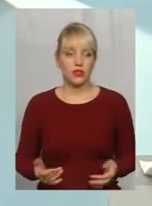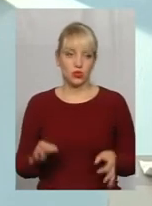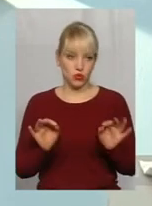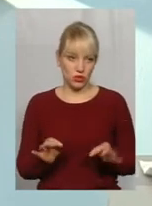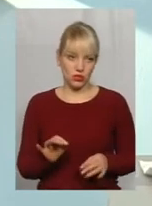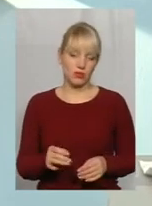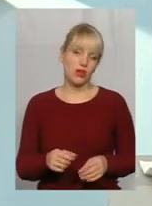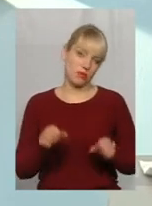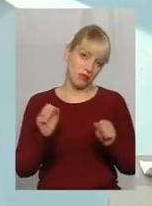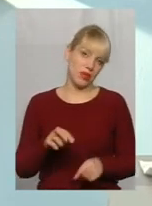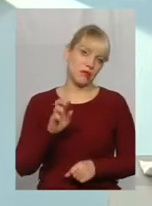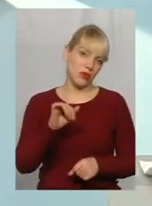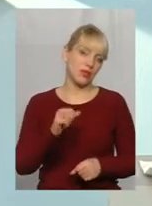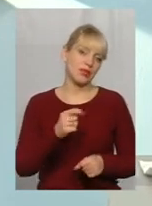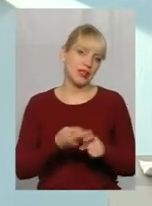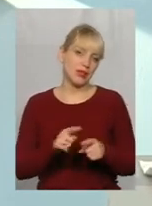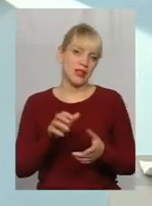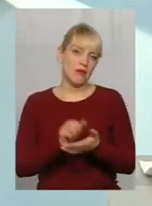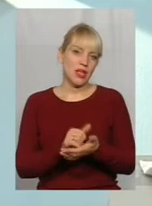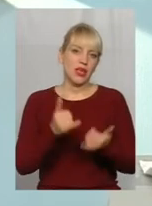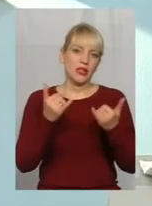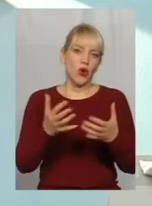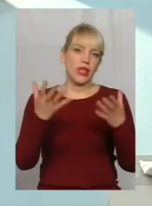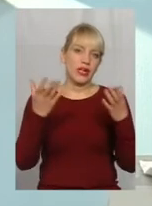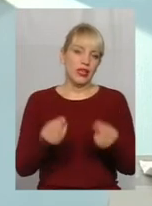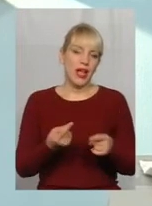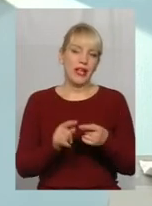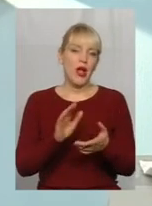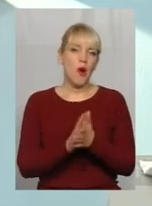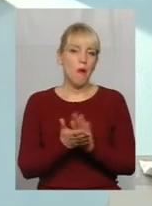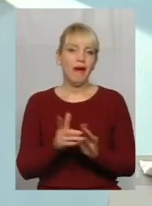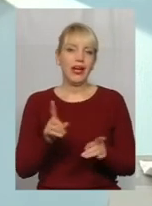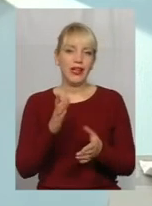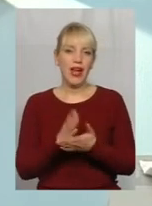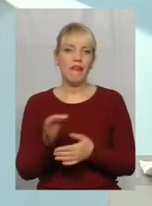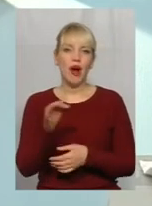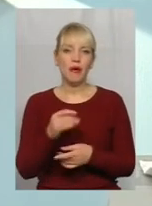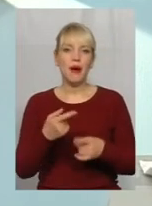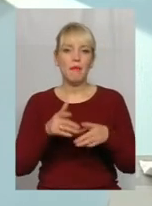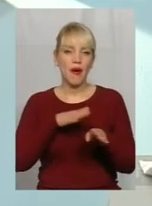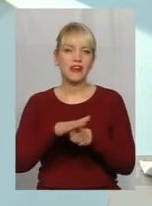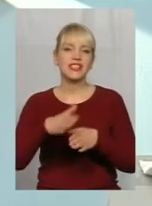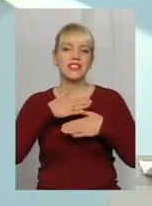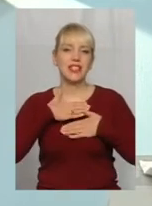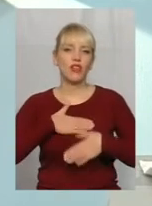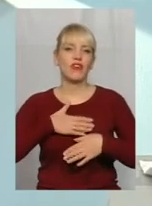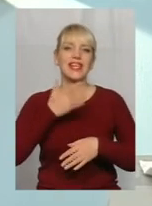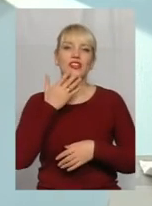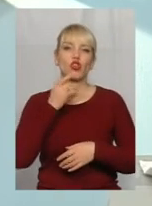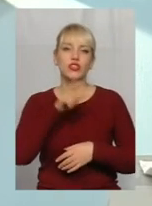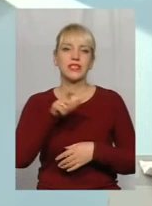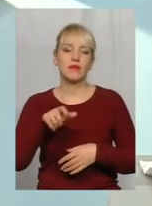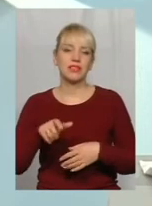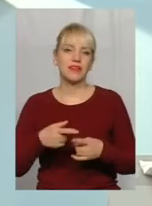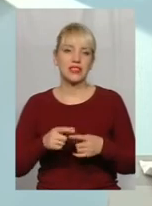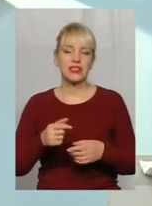теж могли б цим займатися. На сьогоднішній день ті умови, що є в області, повностю задовільняють іноземців звазкої